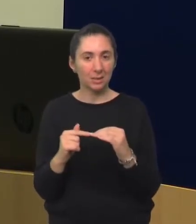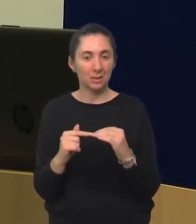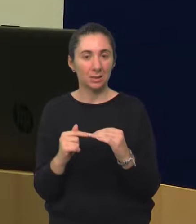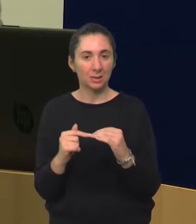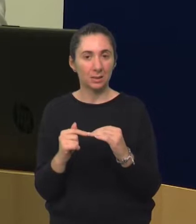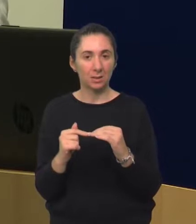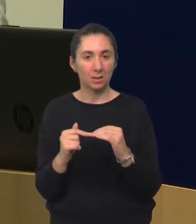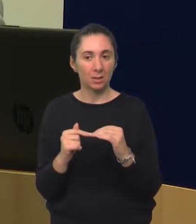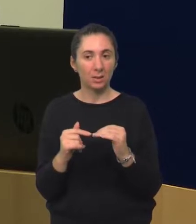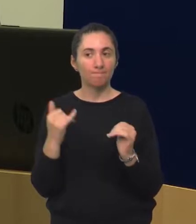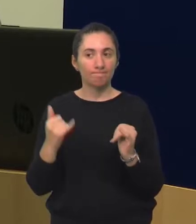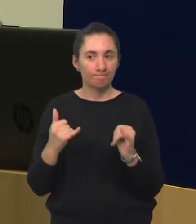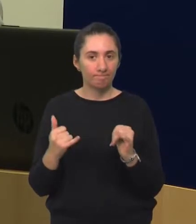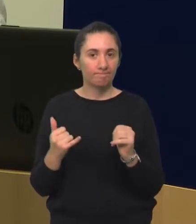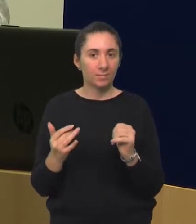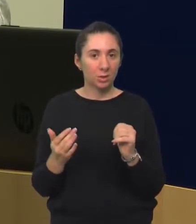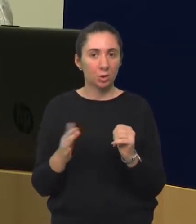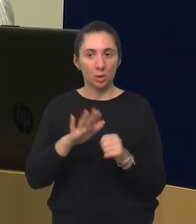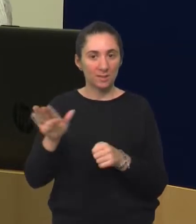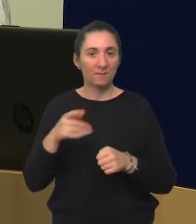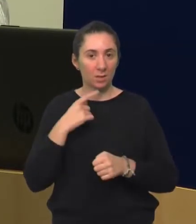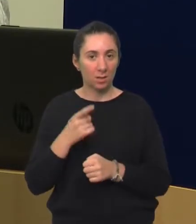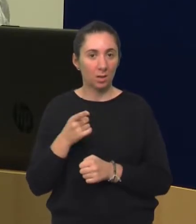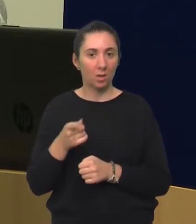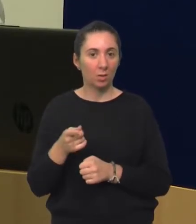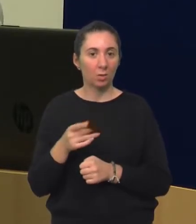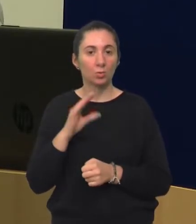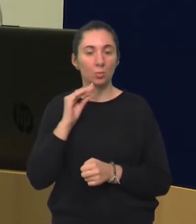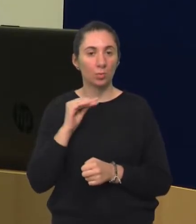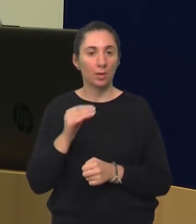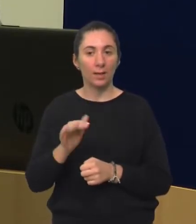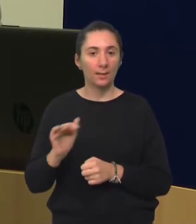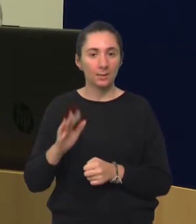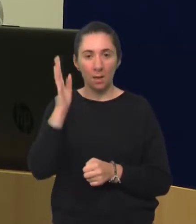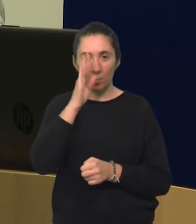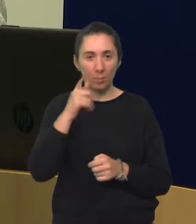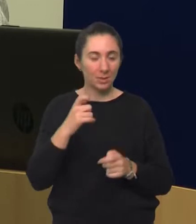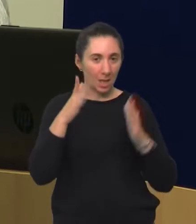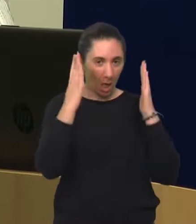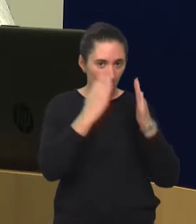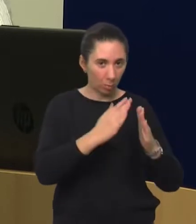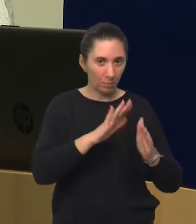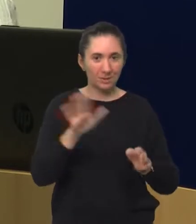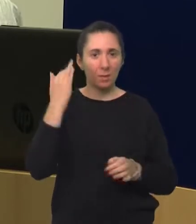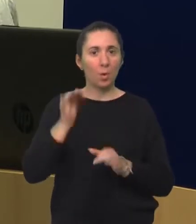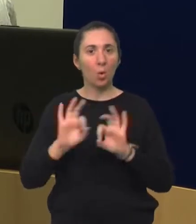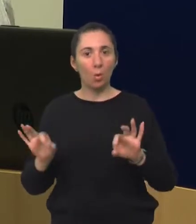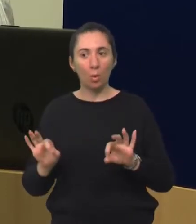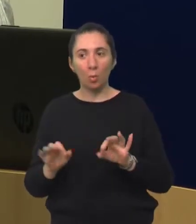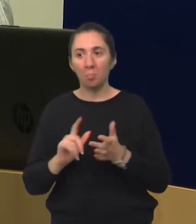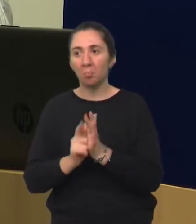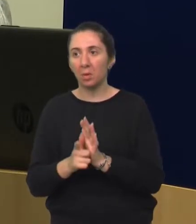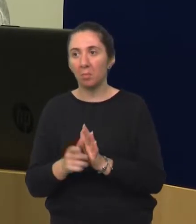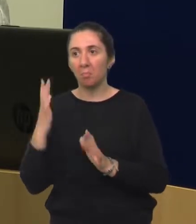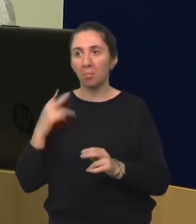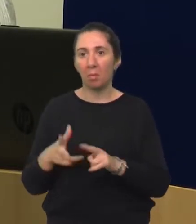iako će vam danas najčešće svi reći i tako se to obično priča da djeca recimo s poremećem jeza autističnog spektra sve je bilo u redu pa se u nekom trenutku